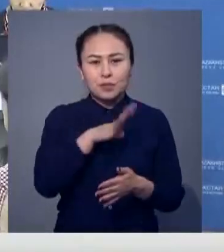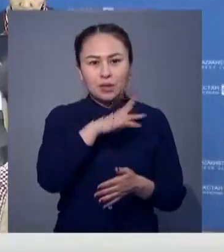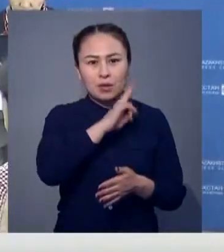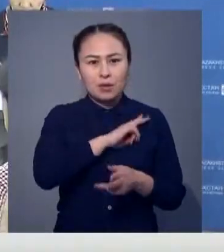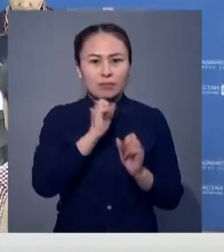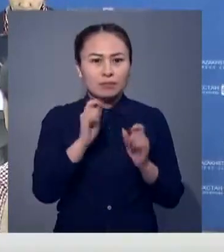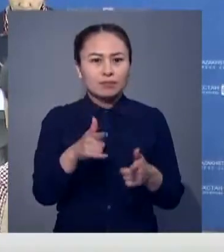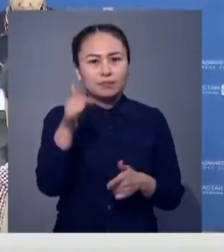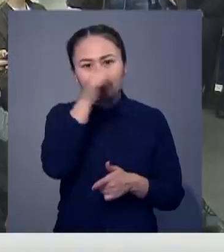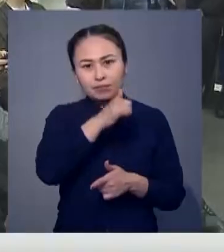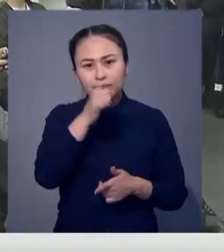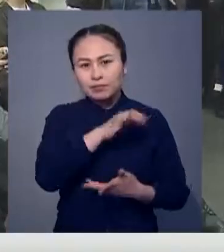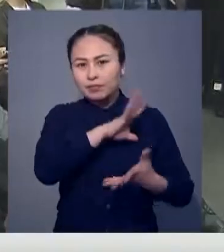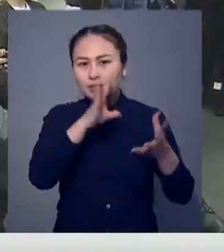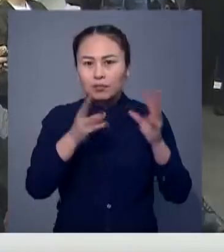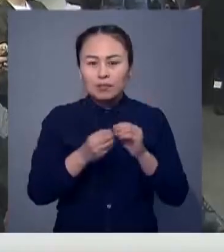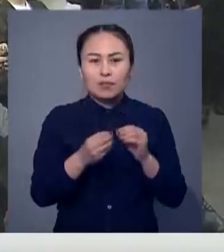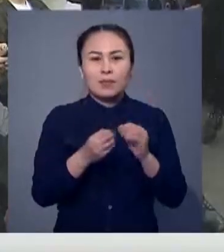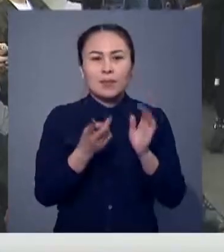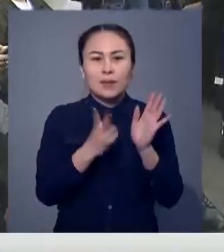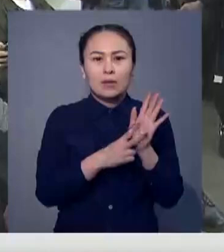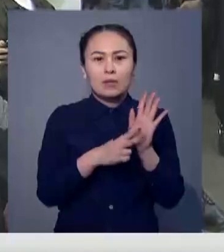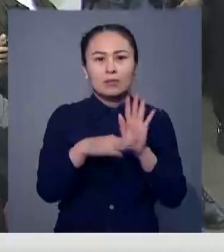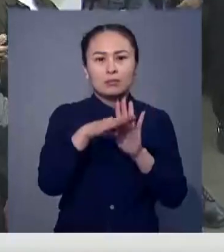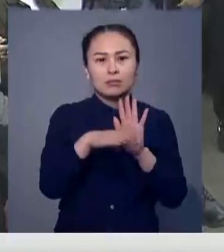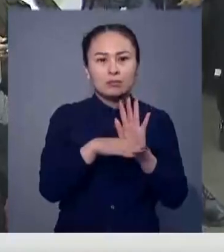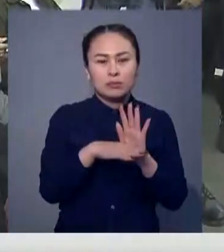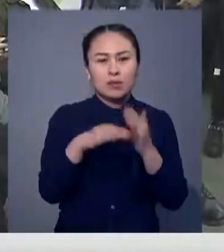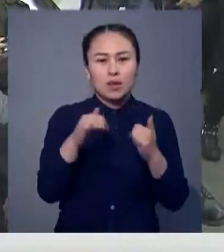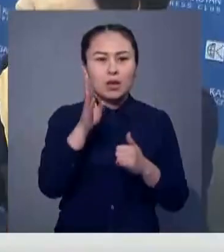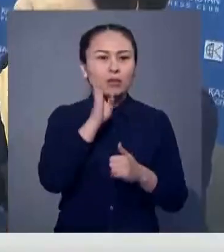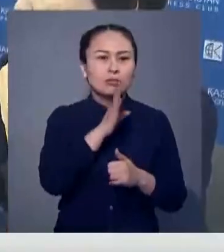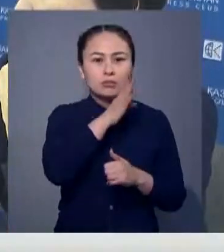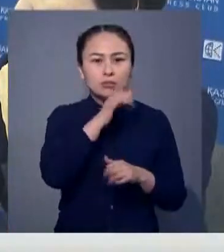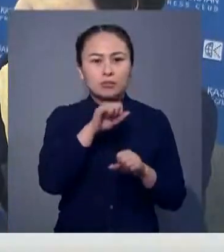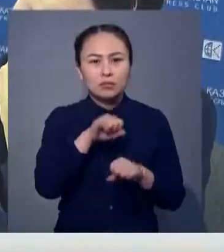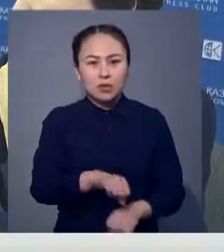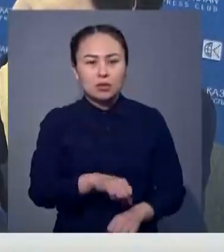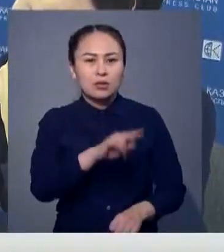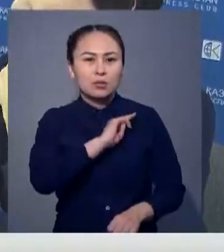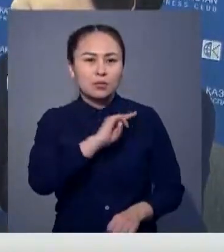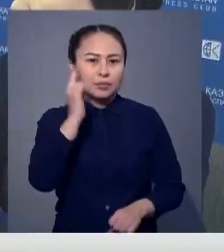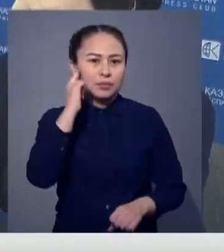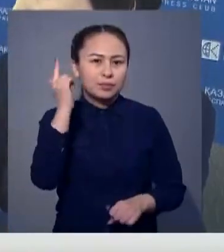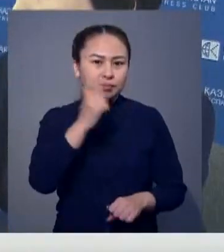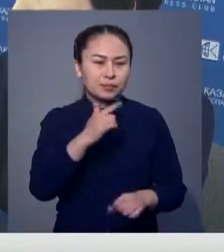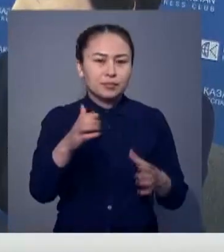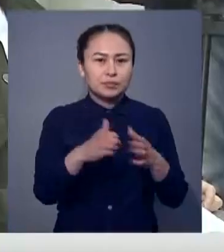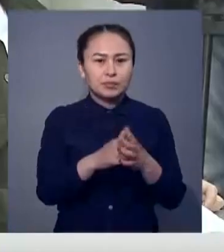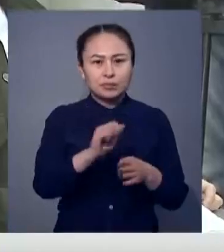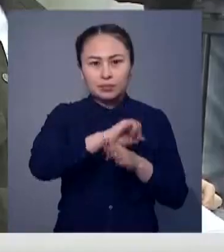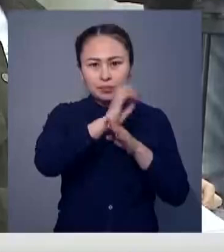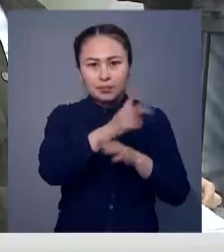орналас алмай жүргендерін айтқан. Жалпы жол картасы жетті бағытты қамтыды, онда әйелдердің құқтық сауаты, жұмыс пен қамту,